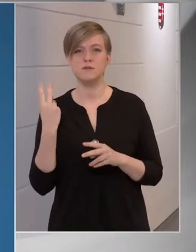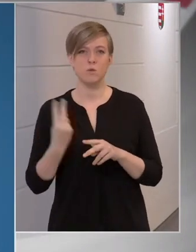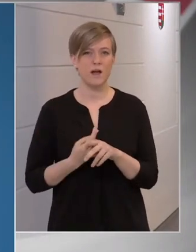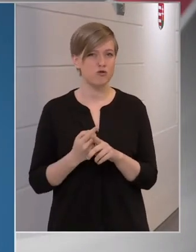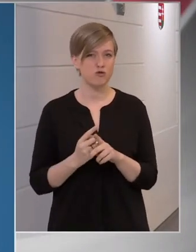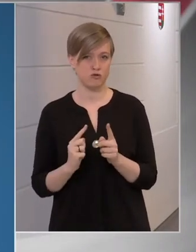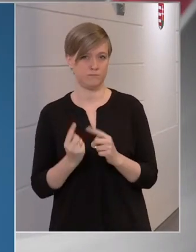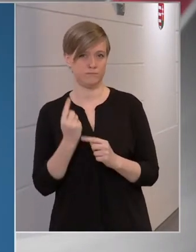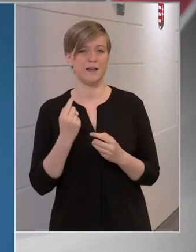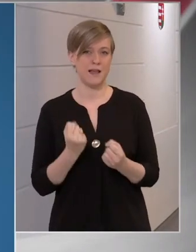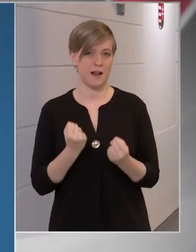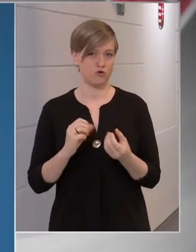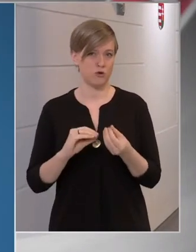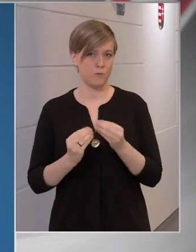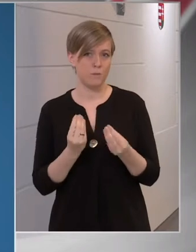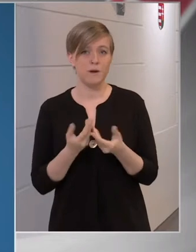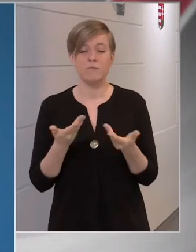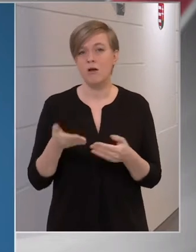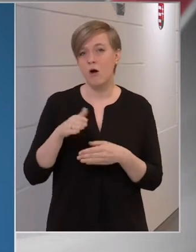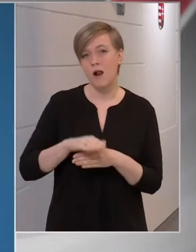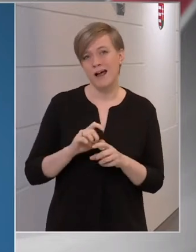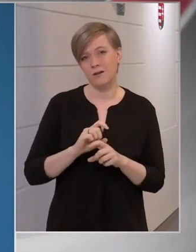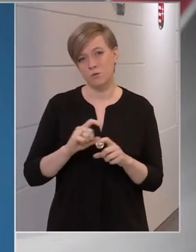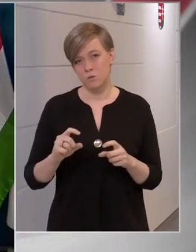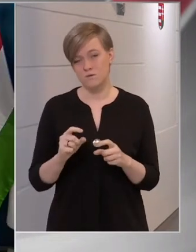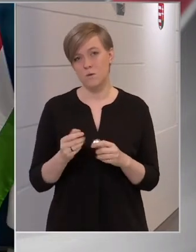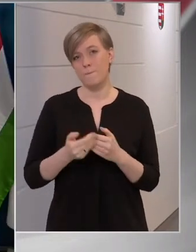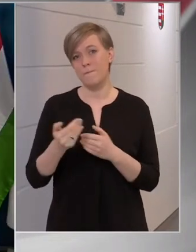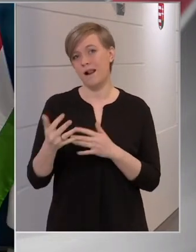probléma, esetleg halált okozó mellékhatás.